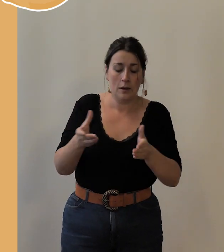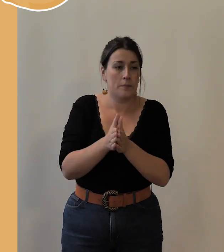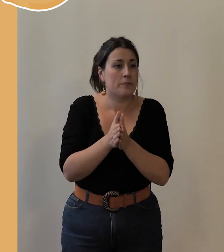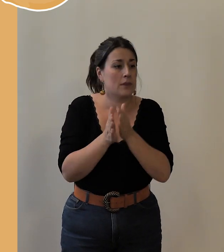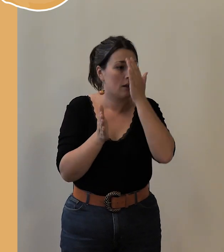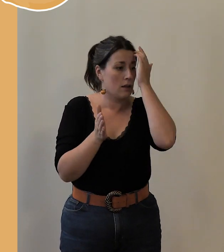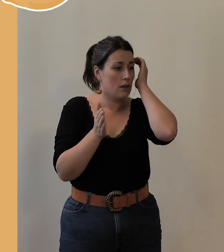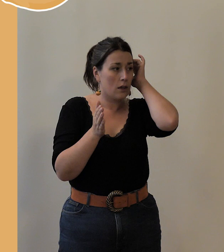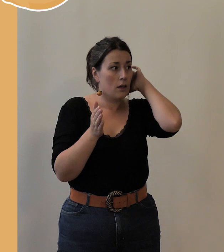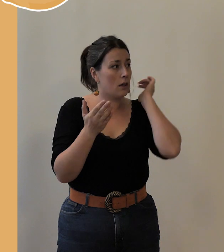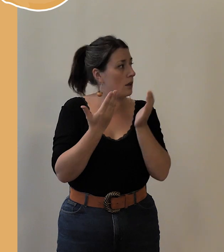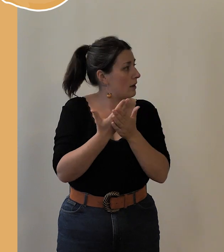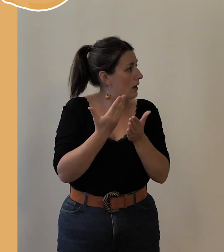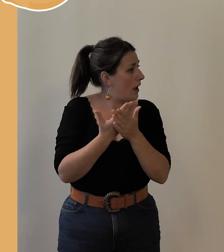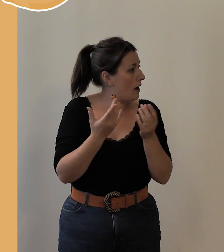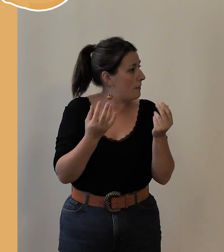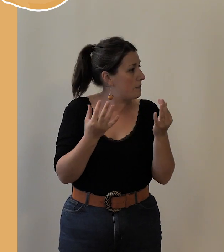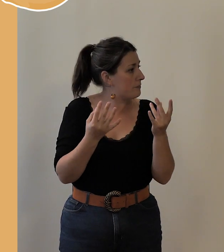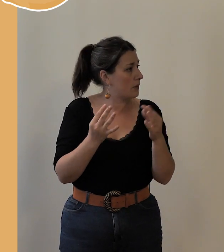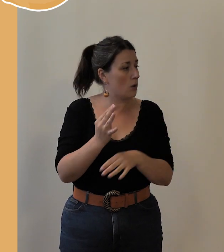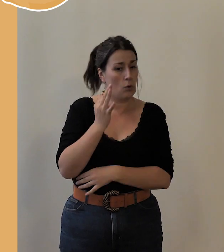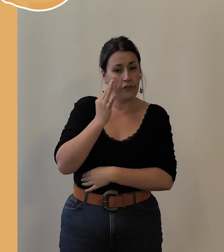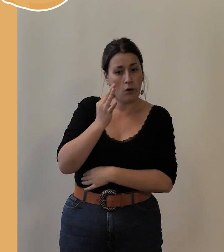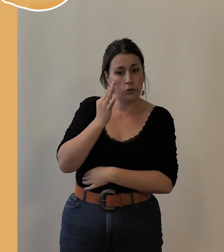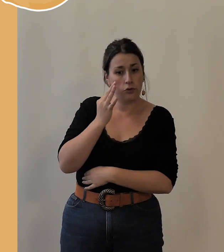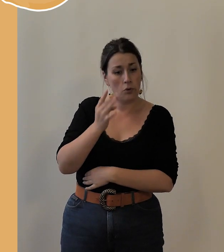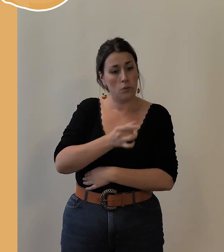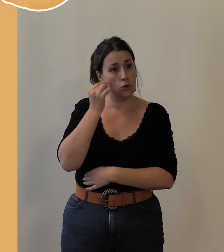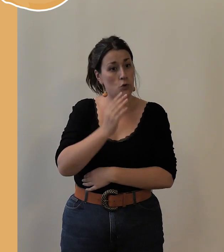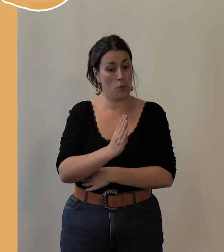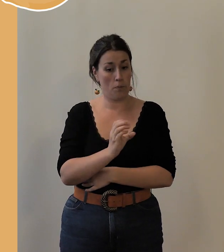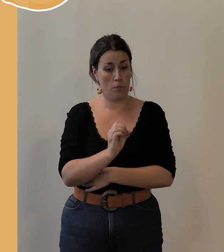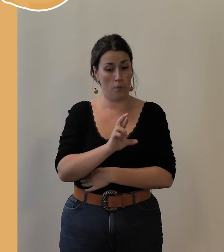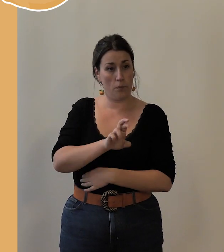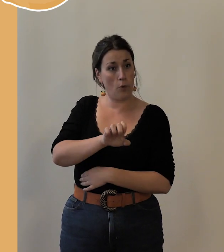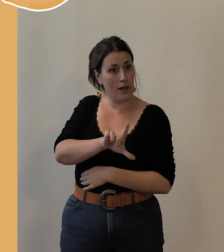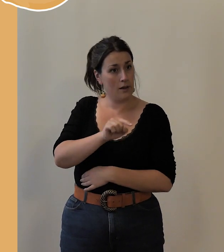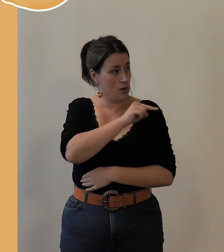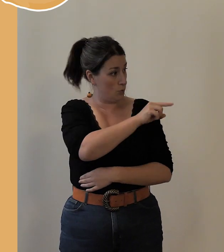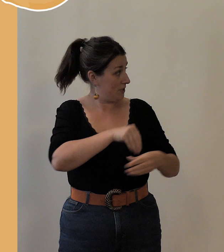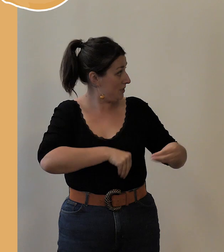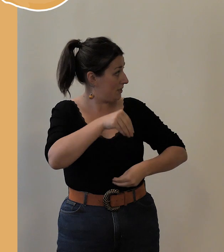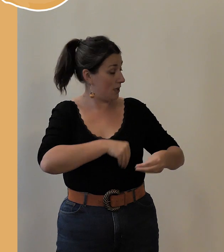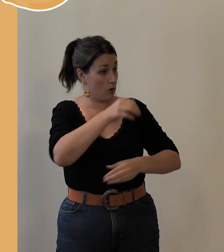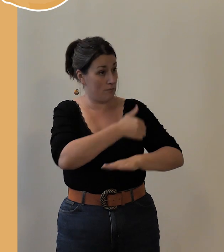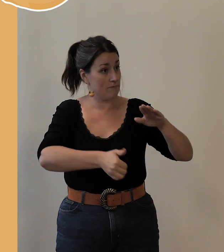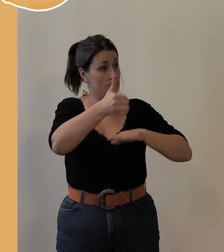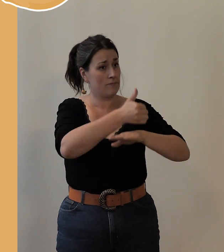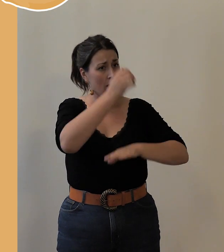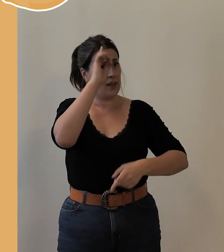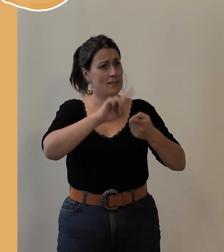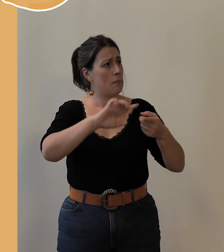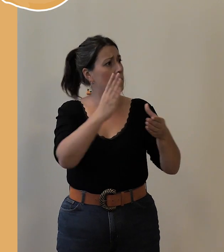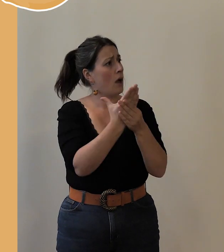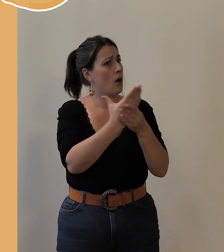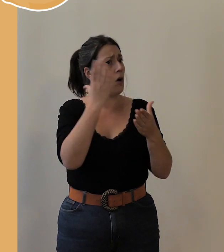avoir une conférence, donc, de Jean-Luc Porel, les conservateurs en chef des archives municipales de la ville de Tours. Vous le connaissez certainement.